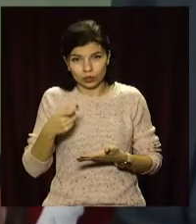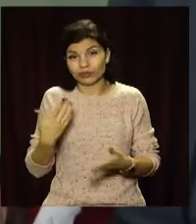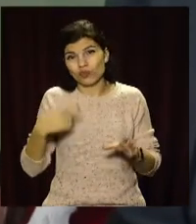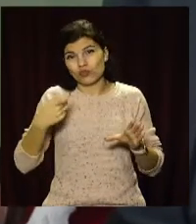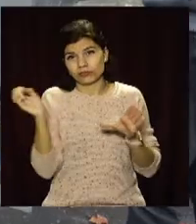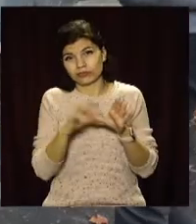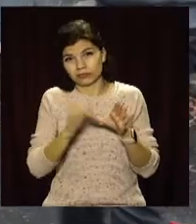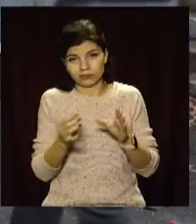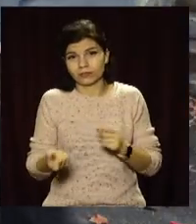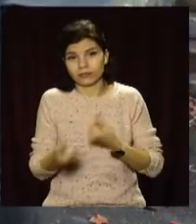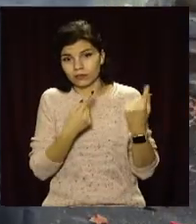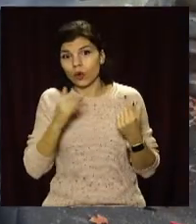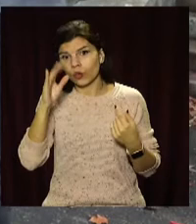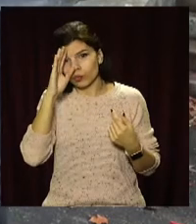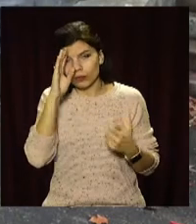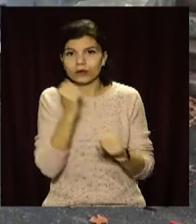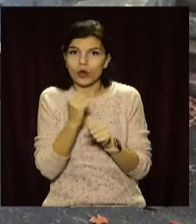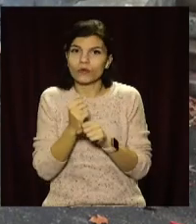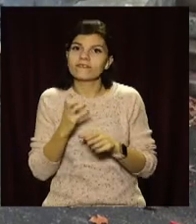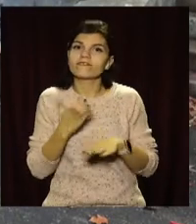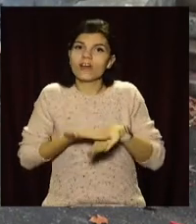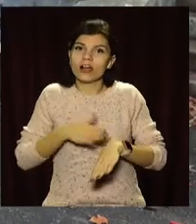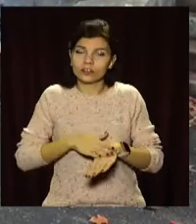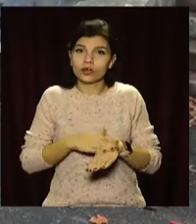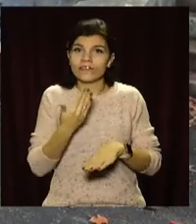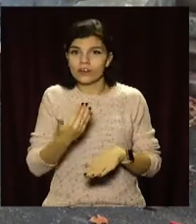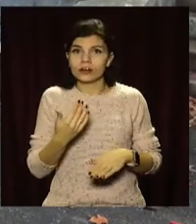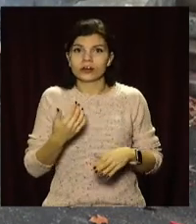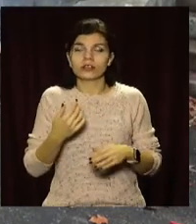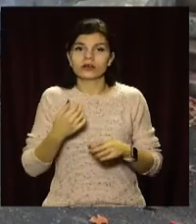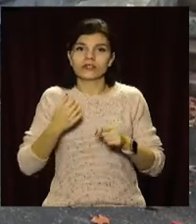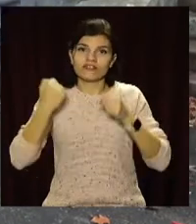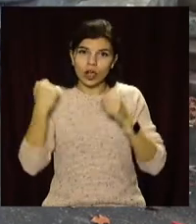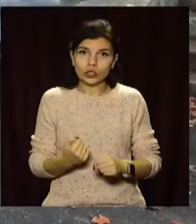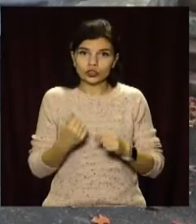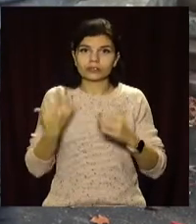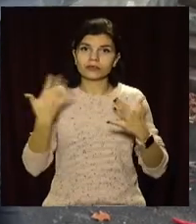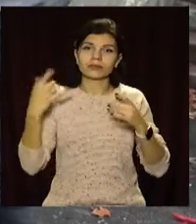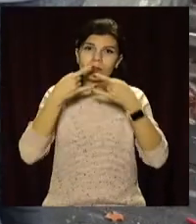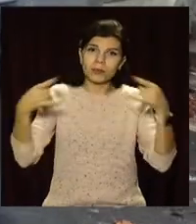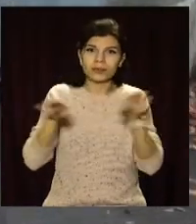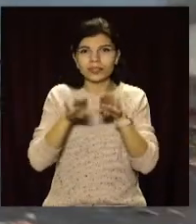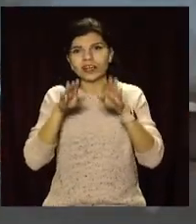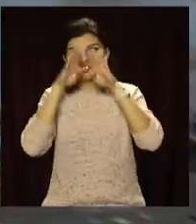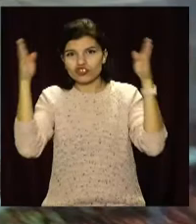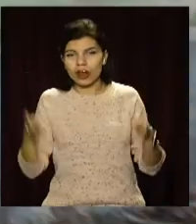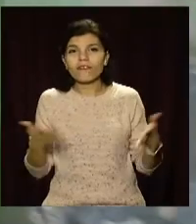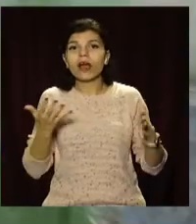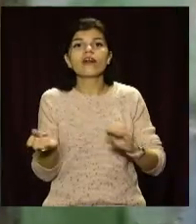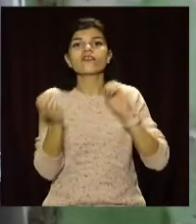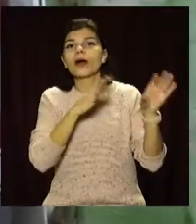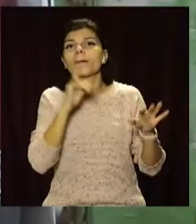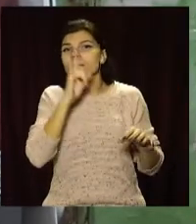У чоловіків фронт роботи важче. На їхніх раменах важкі предмети та меблі, як от шафи, які віддадуть